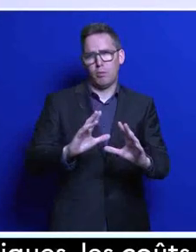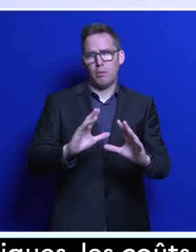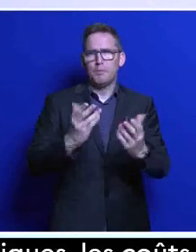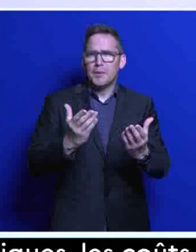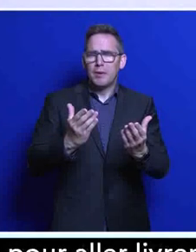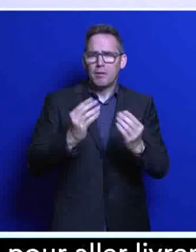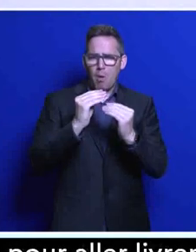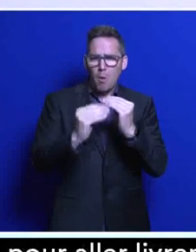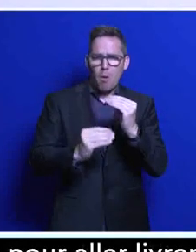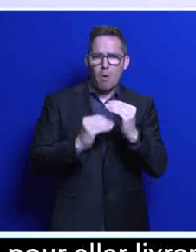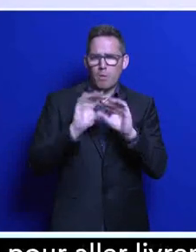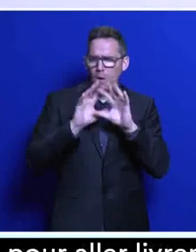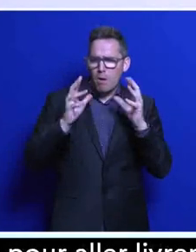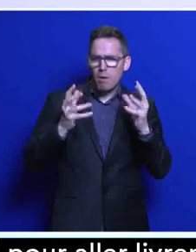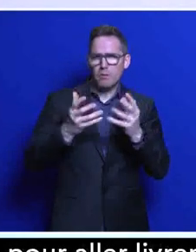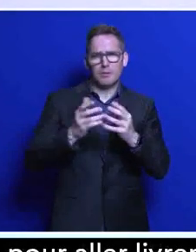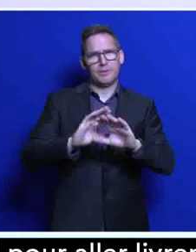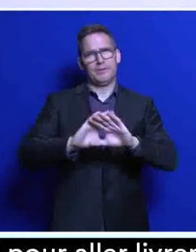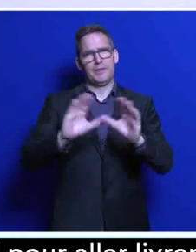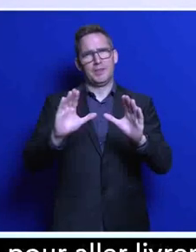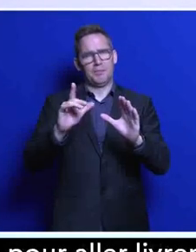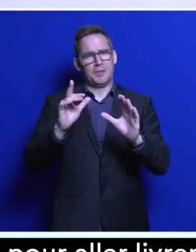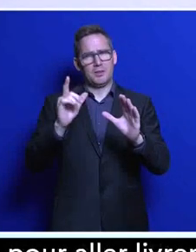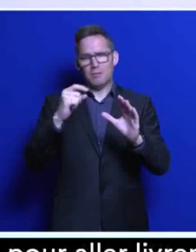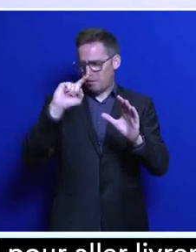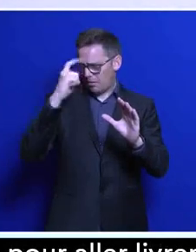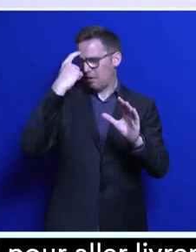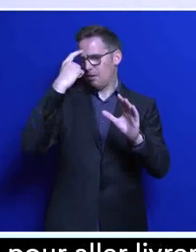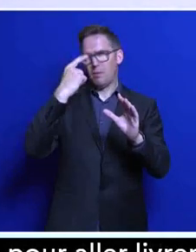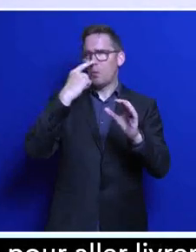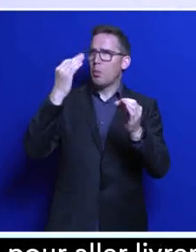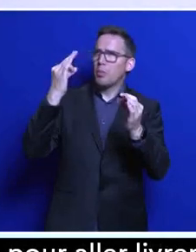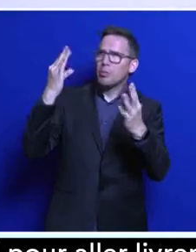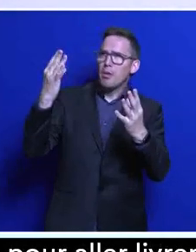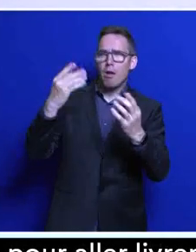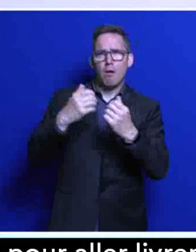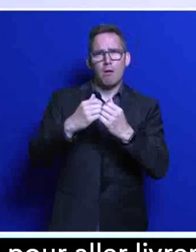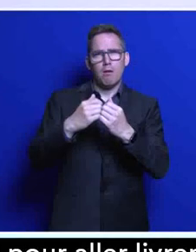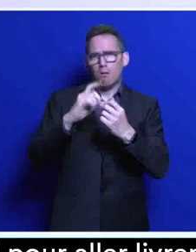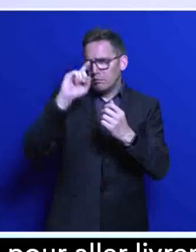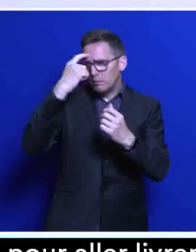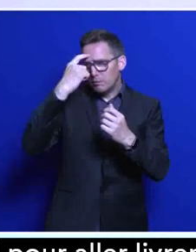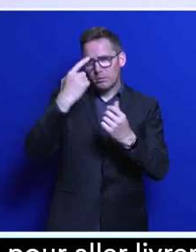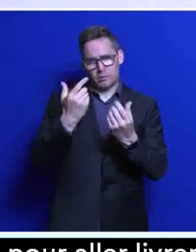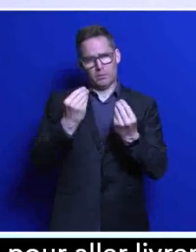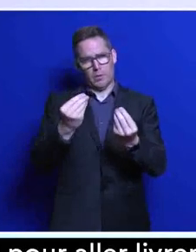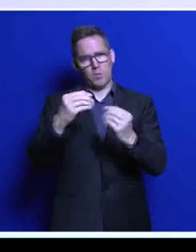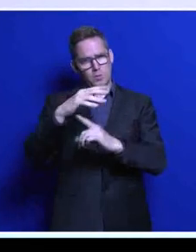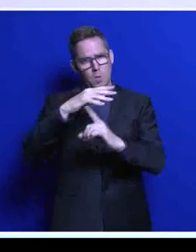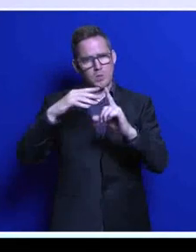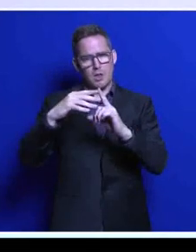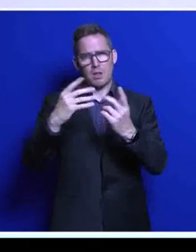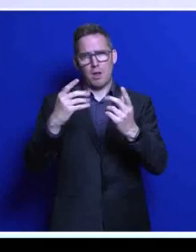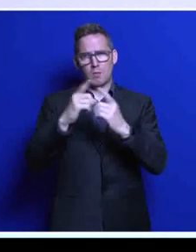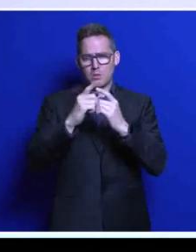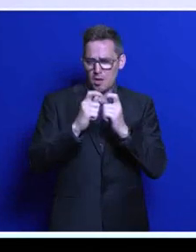échanges totalement libres, sans mesure de l'impact sur le climat, sans mesure de l'impact sur nos sociétés, sans mesure de l'impact sur